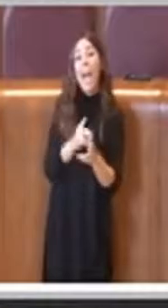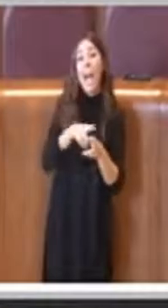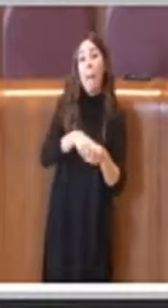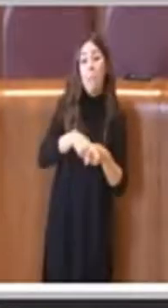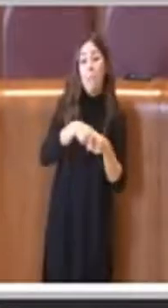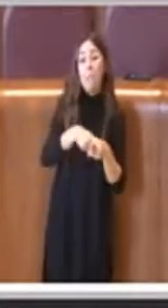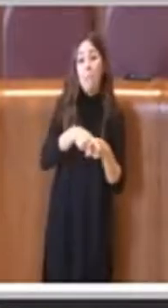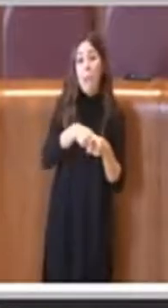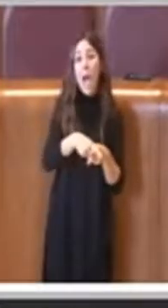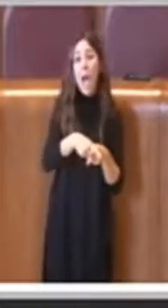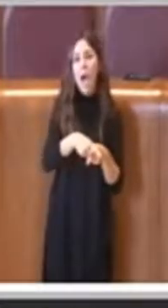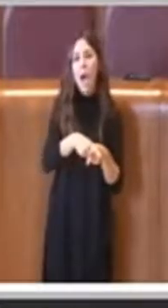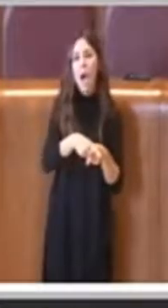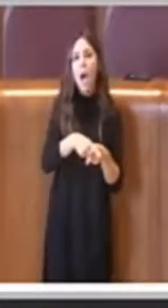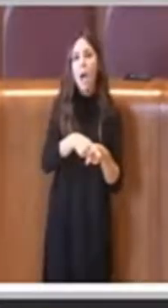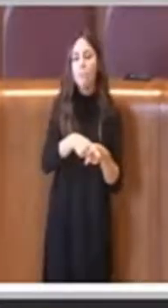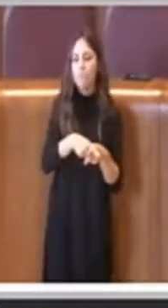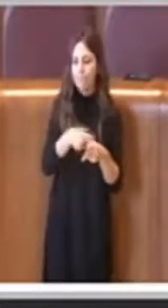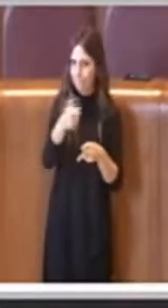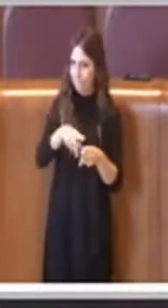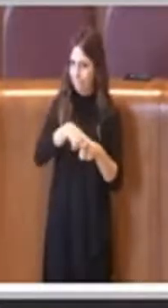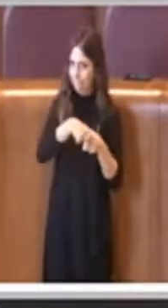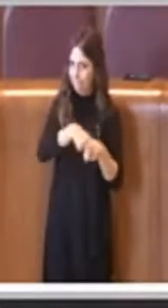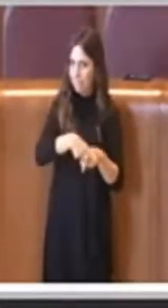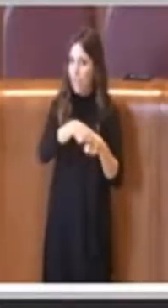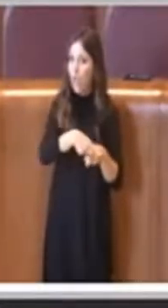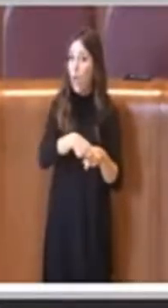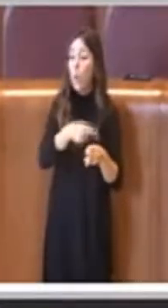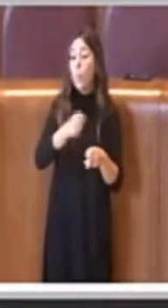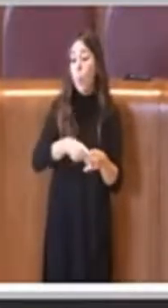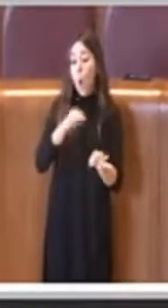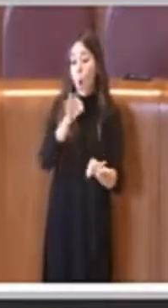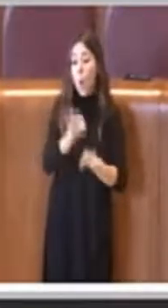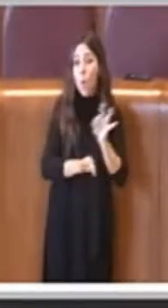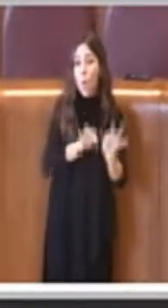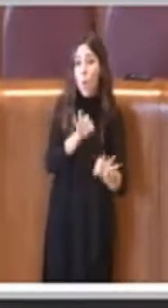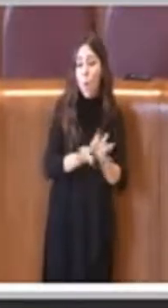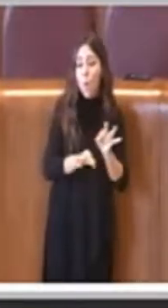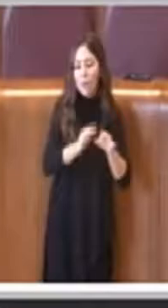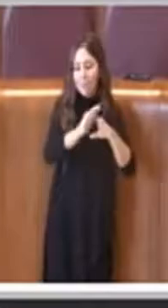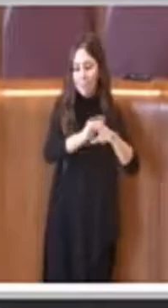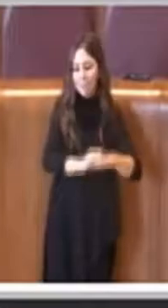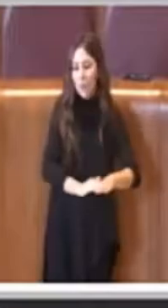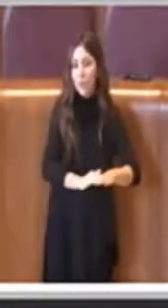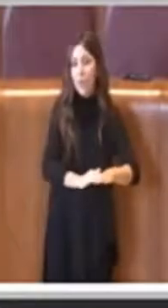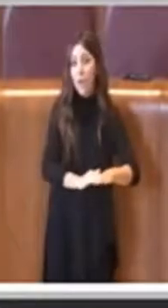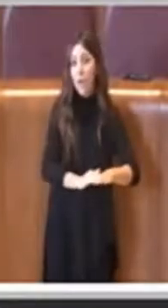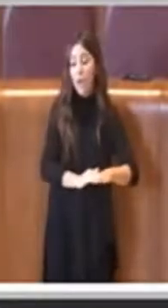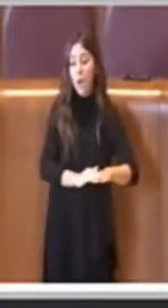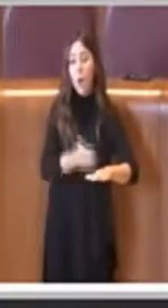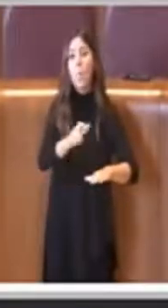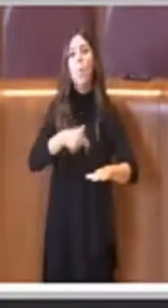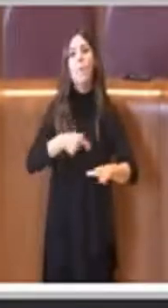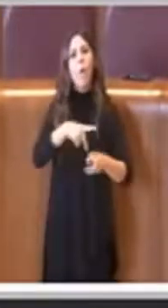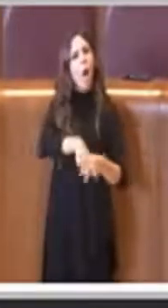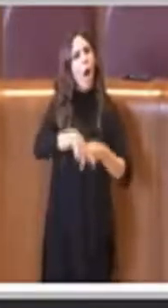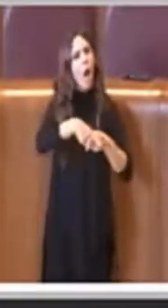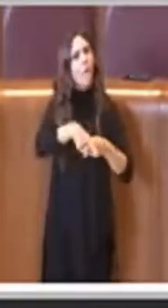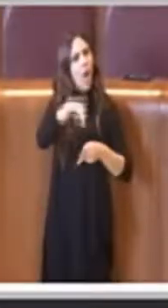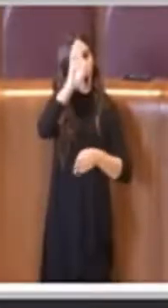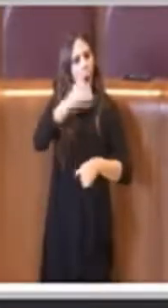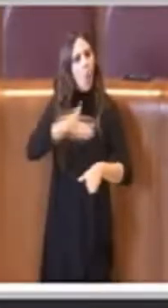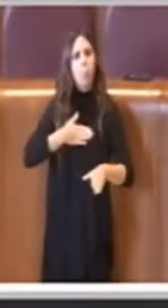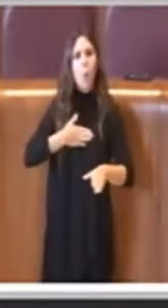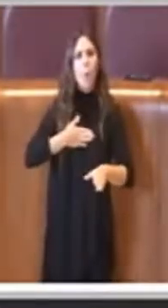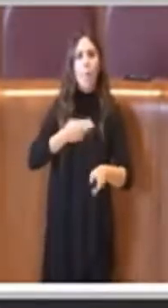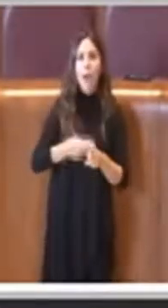perché i cavalli chiaramente poi dovranno essere comunque accuditi, ricordiamo non sono di proprietà di questo